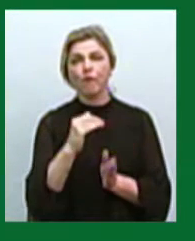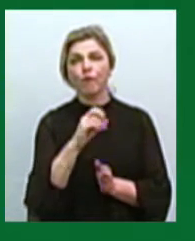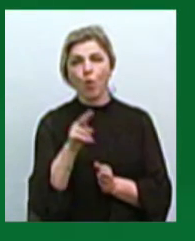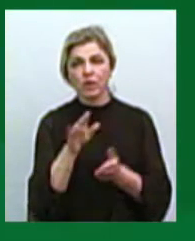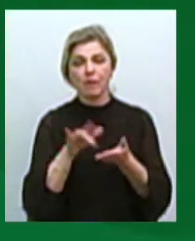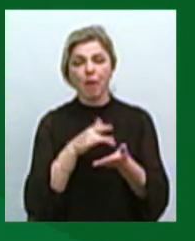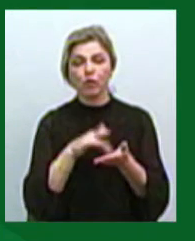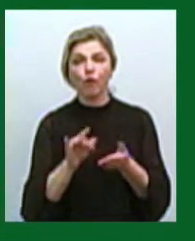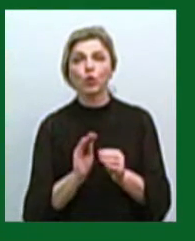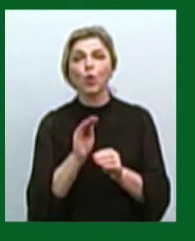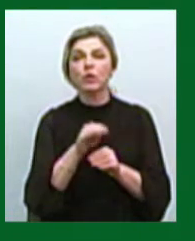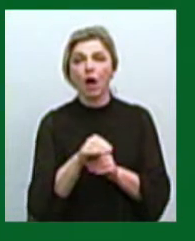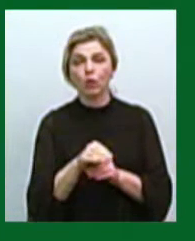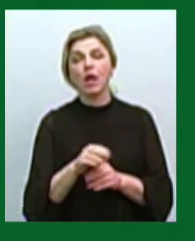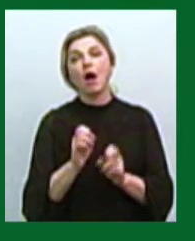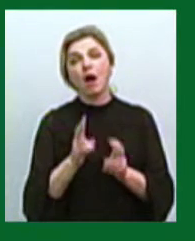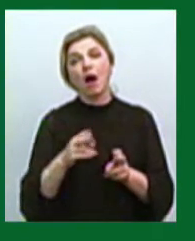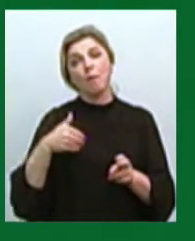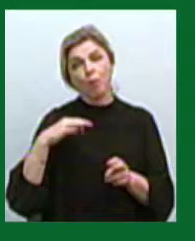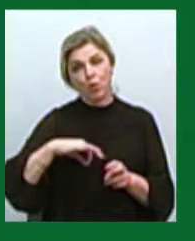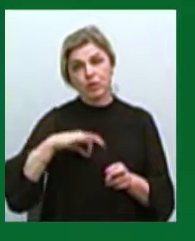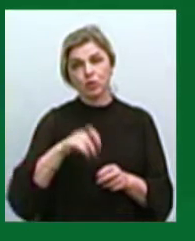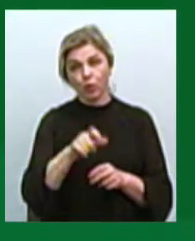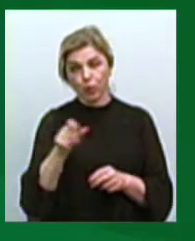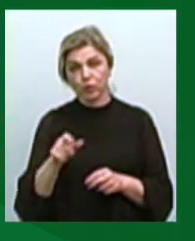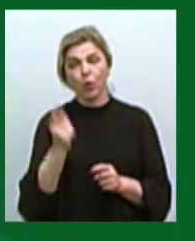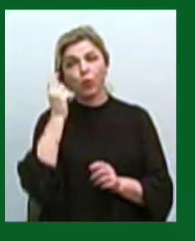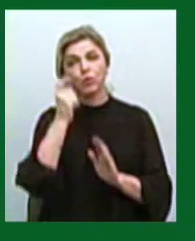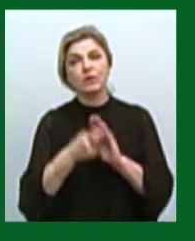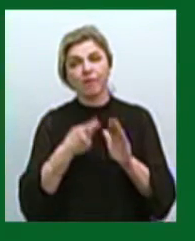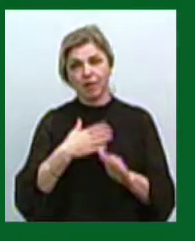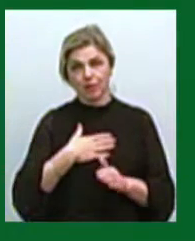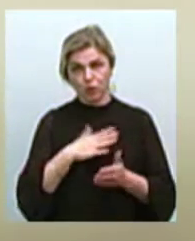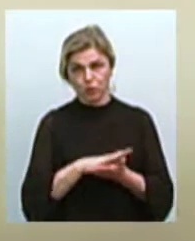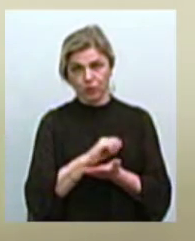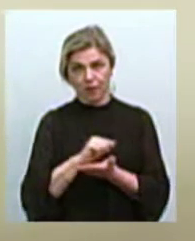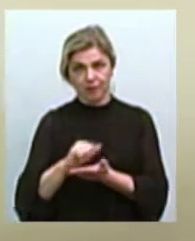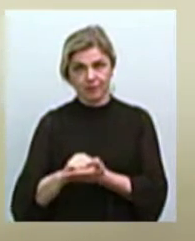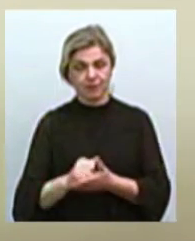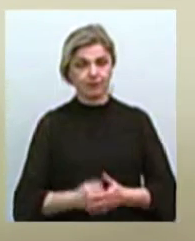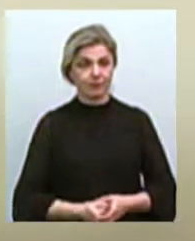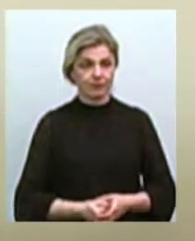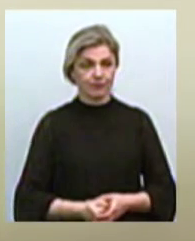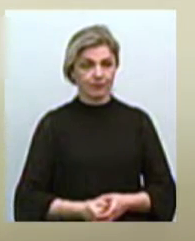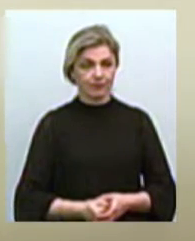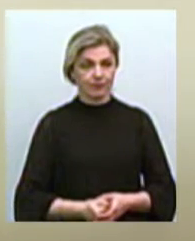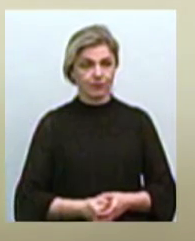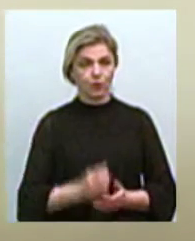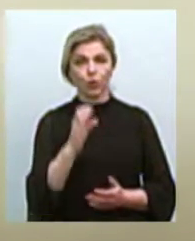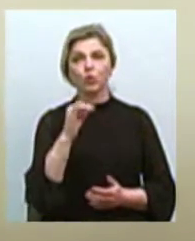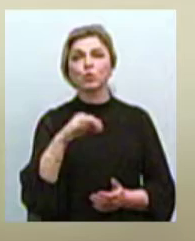Які функції вже доступні і чи користуються ним містяни, дізнавались кореспонденти Суспільного. Суми нарахувань